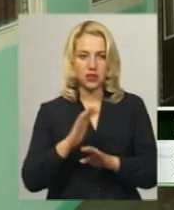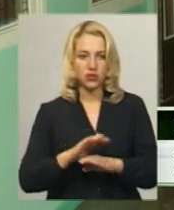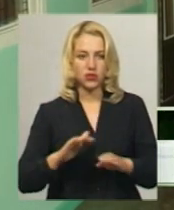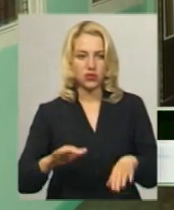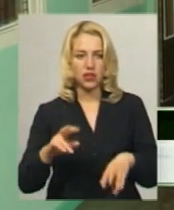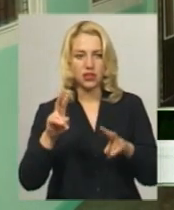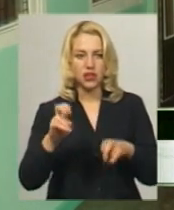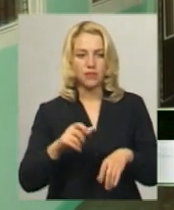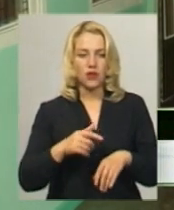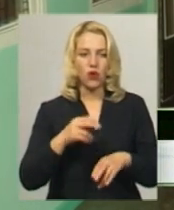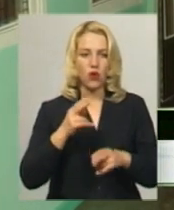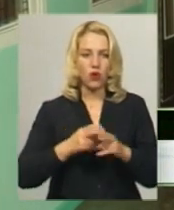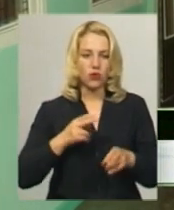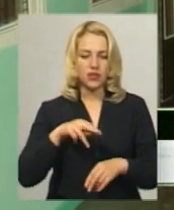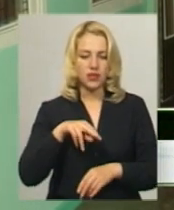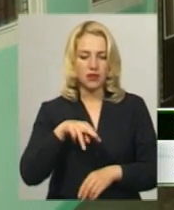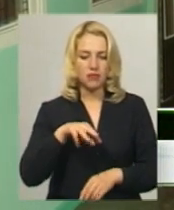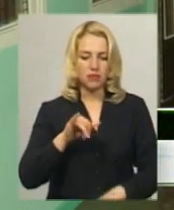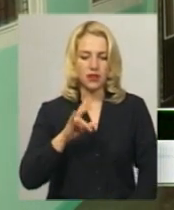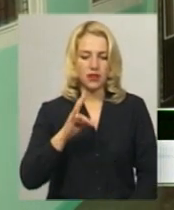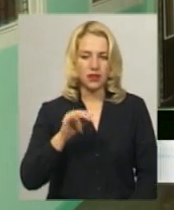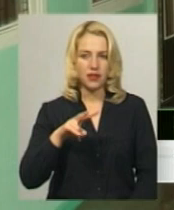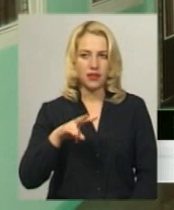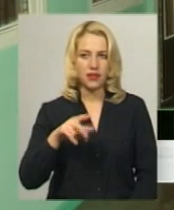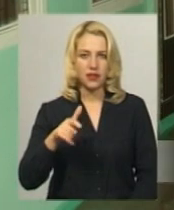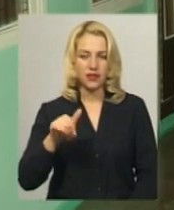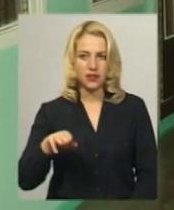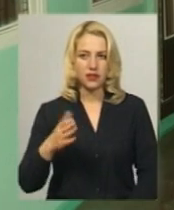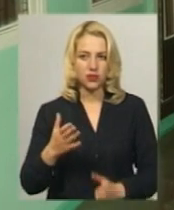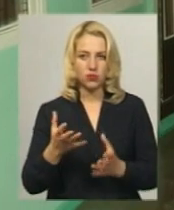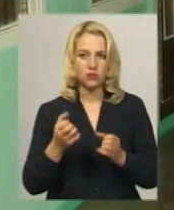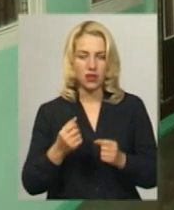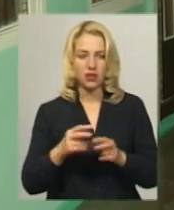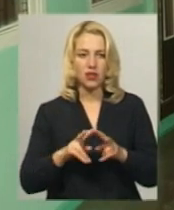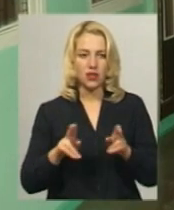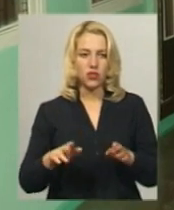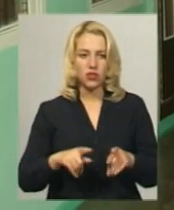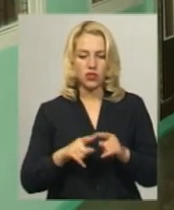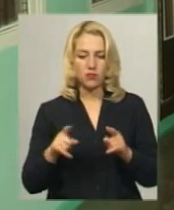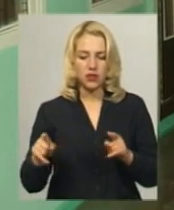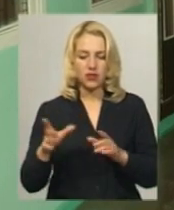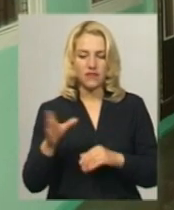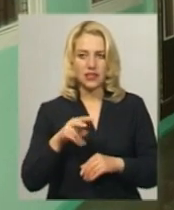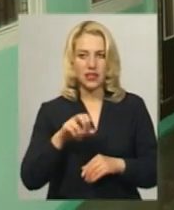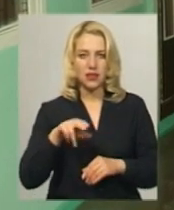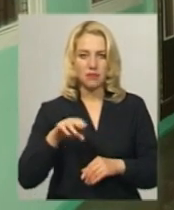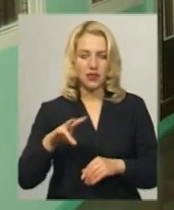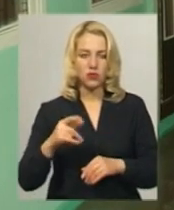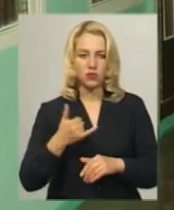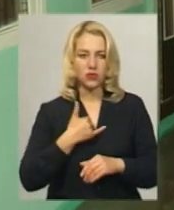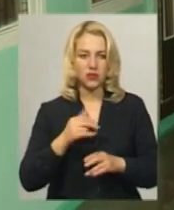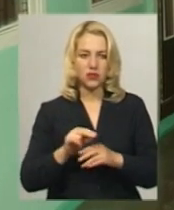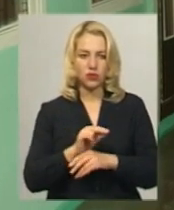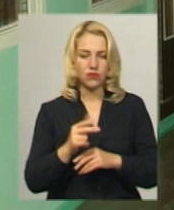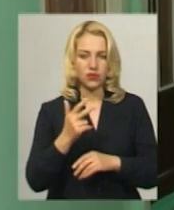діагнозом гострий мінінгіт. Якщо брати аналогічний період минулого року, то за весь липень у нас лікувалося